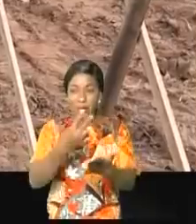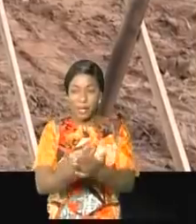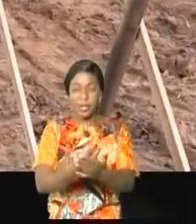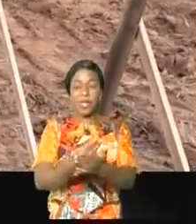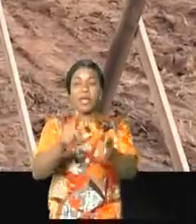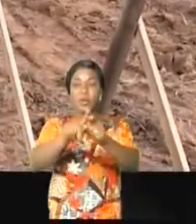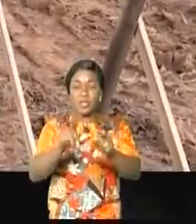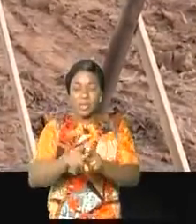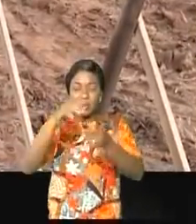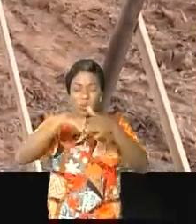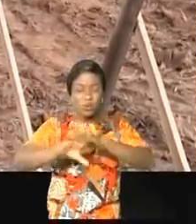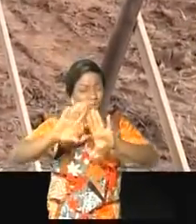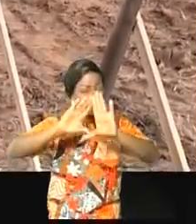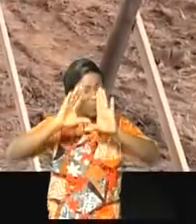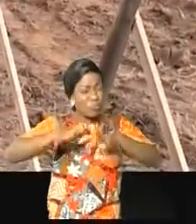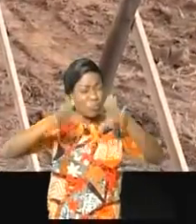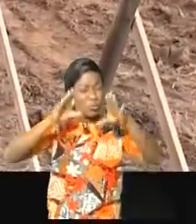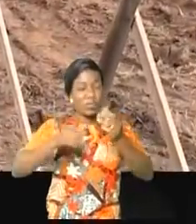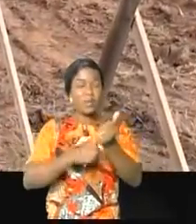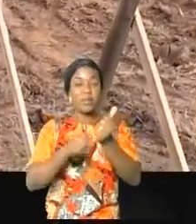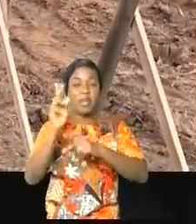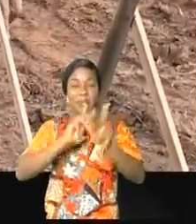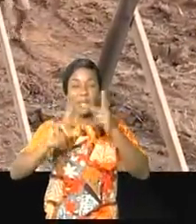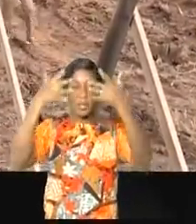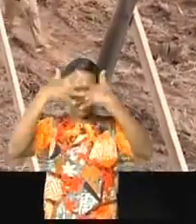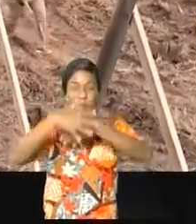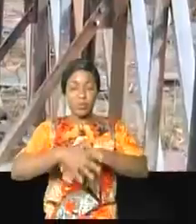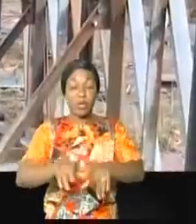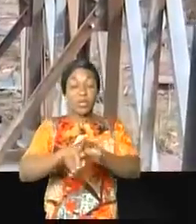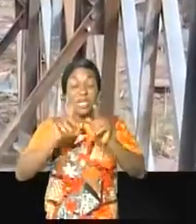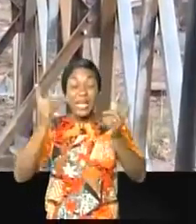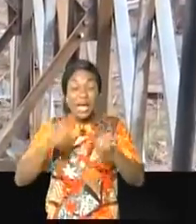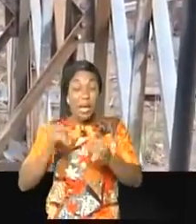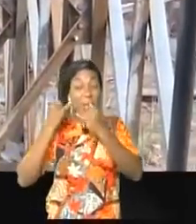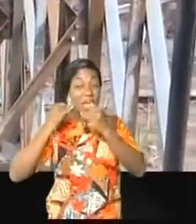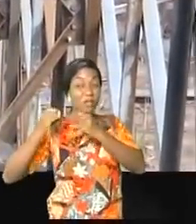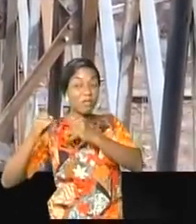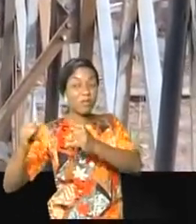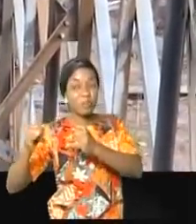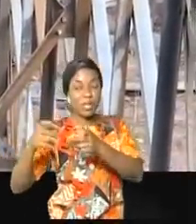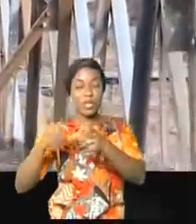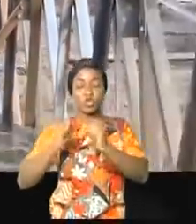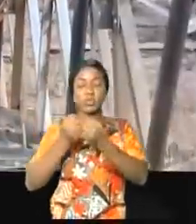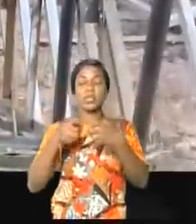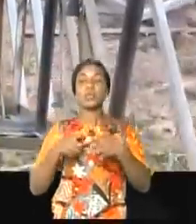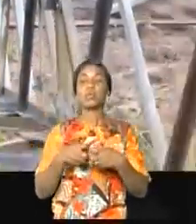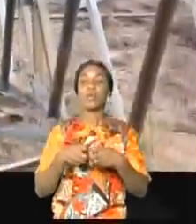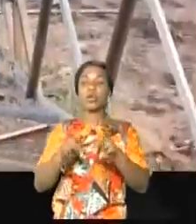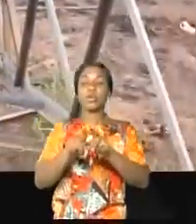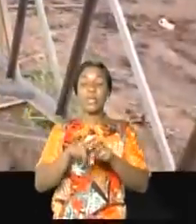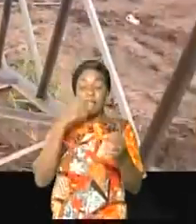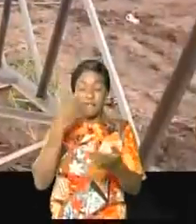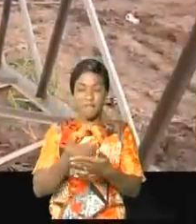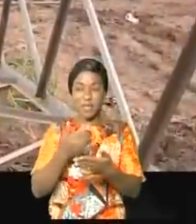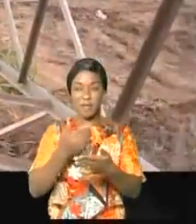Fungurumé dans le noir. Aussitôt informée de la situation, la Société nationale de l'électricité, Snell S.A. s'est mise à pied d'oeuvre